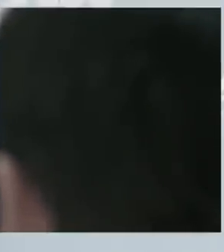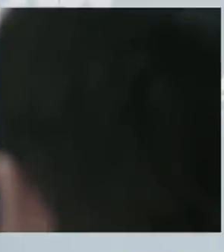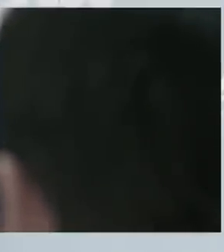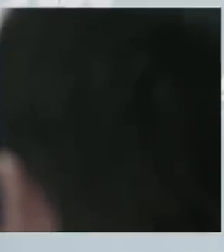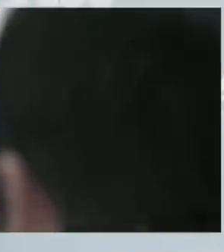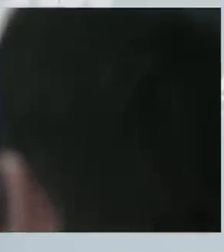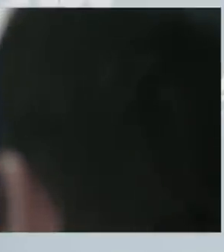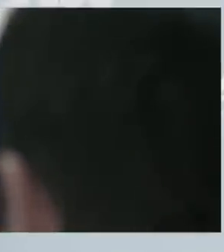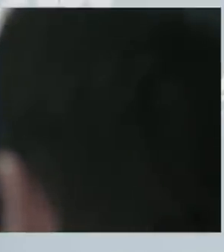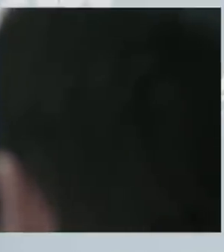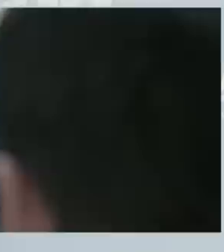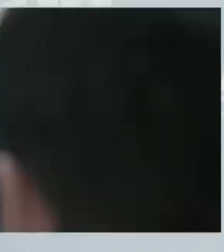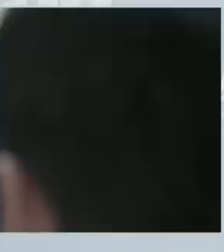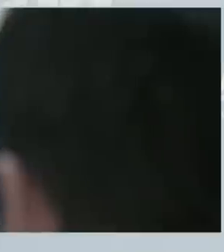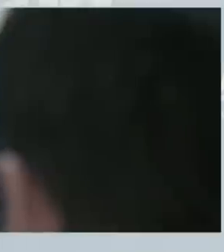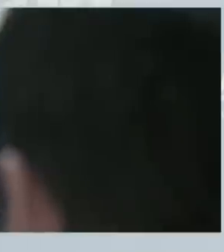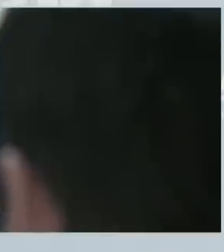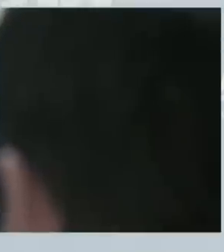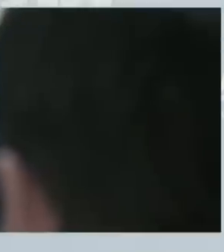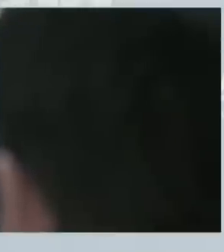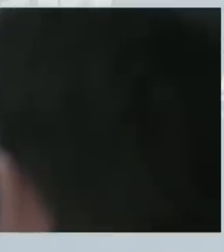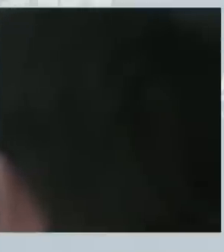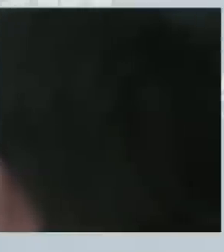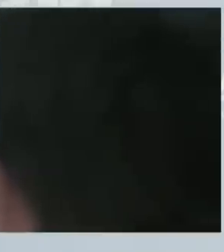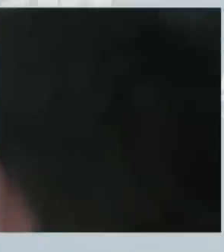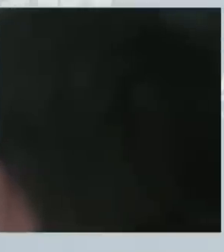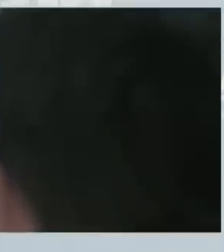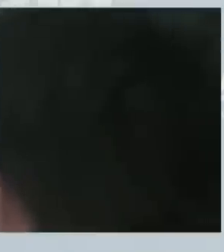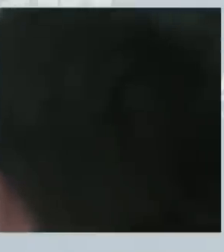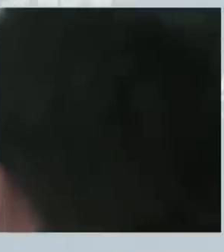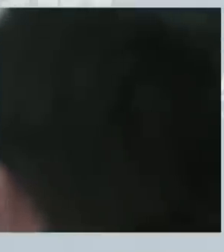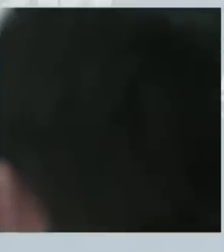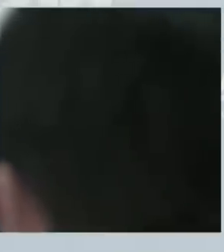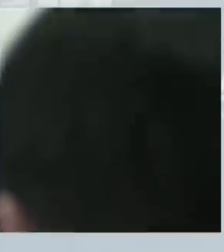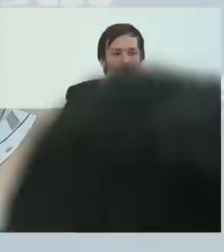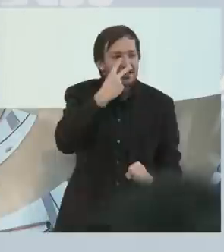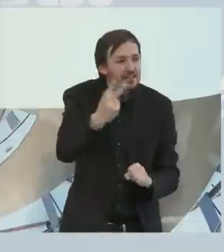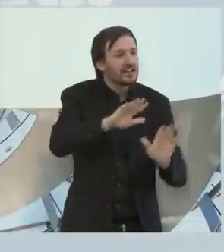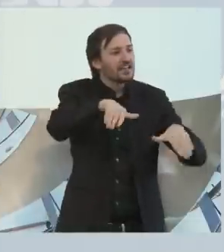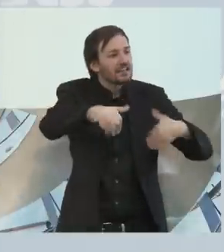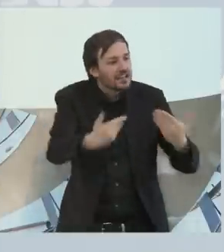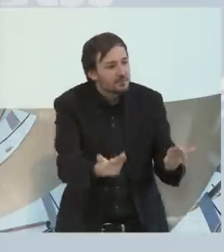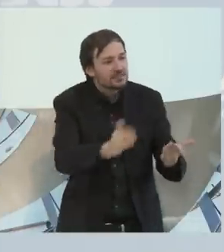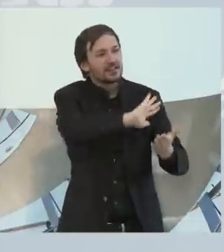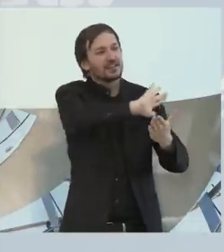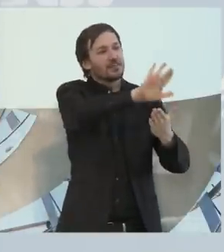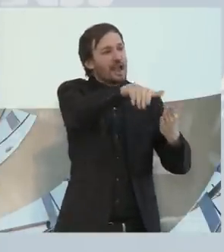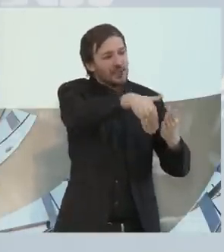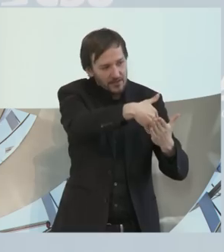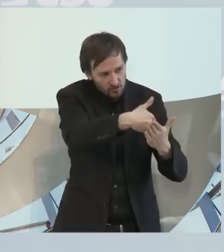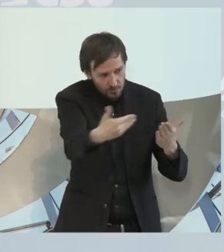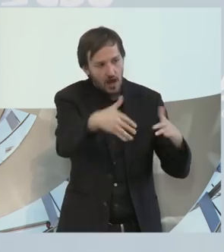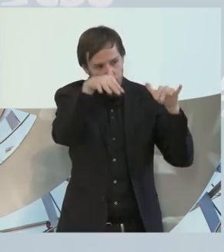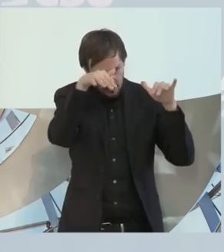Inklusion bedeutet, können Sie auch heute hier erkennen. Wir haben Gebärdensprache